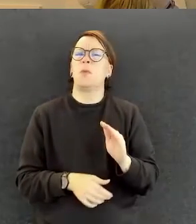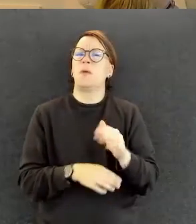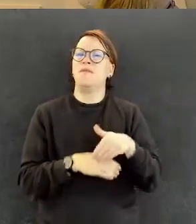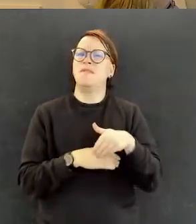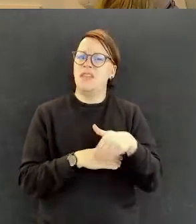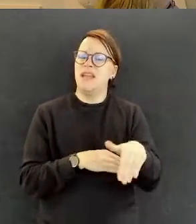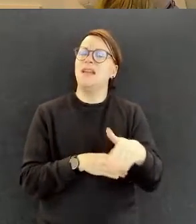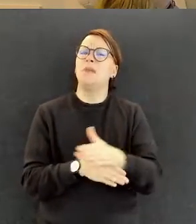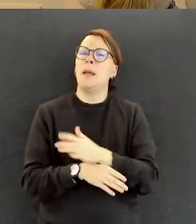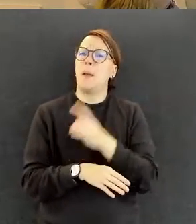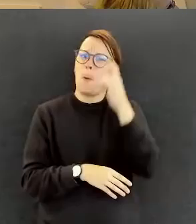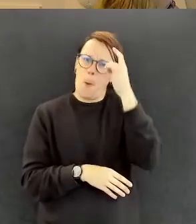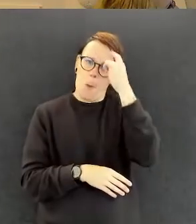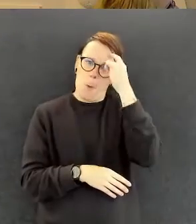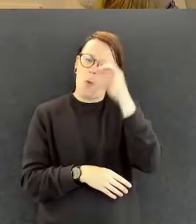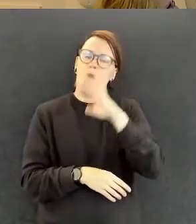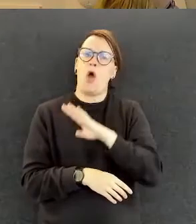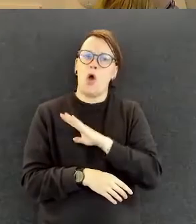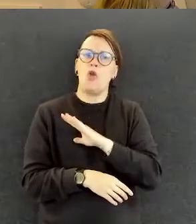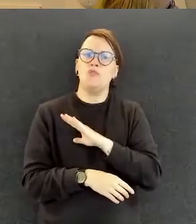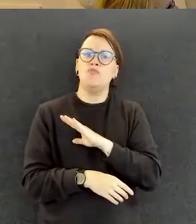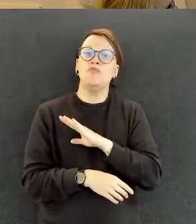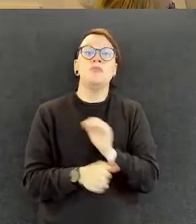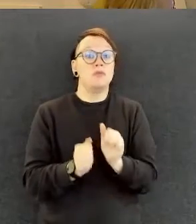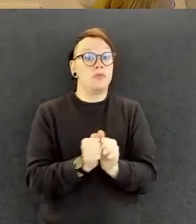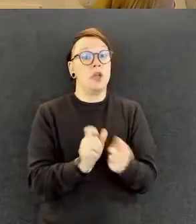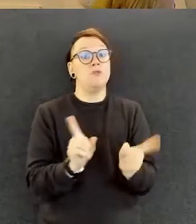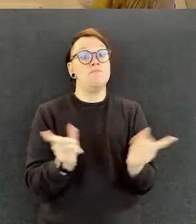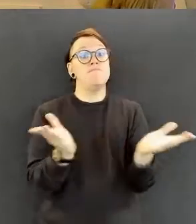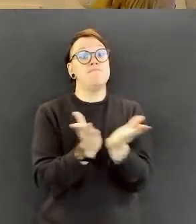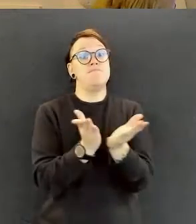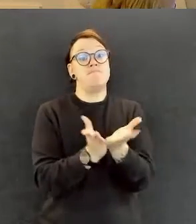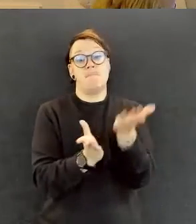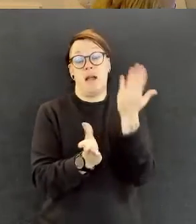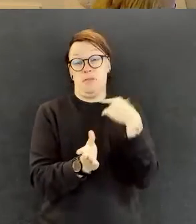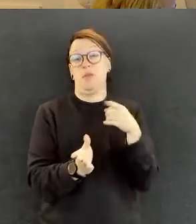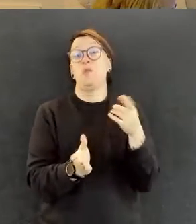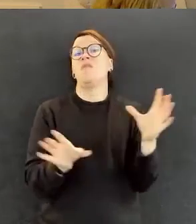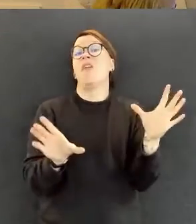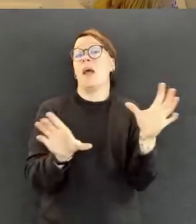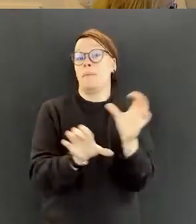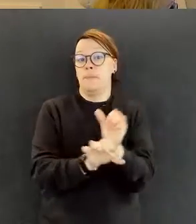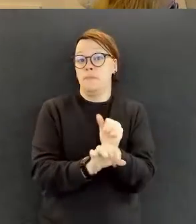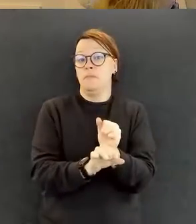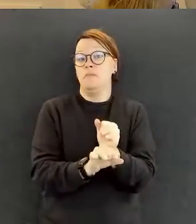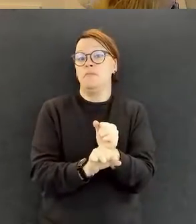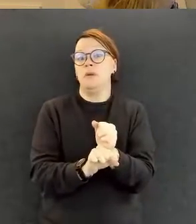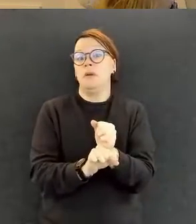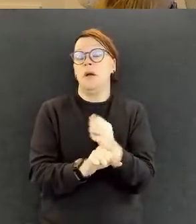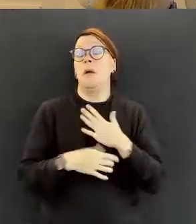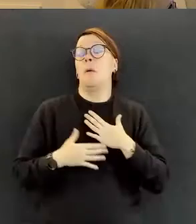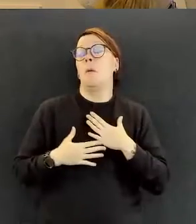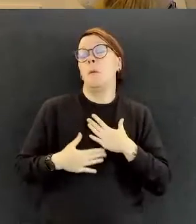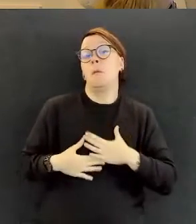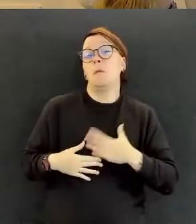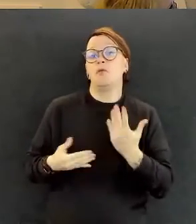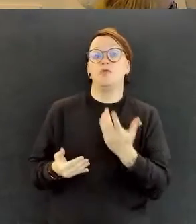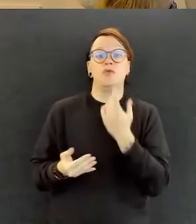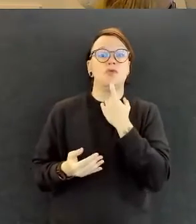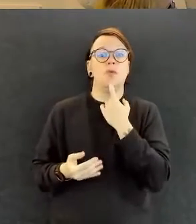voin sanoa näin, että vähemmän kuin aikaisemmin. Eli me ollaan ruvettu puhumaan onneksi Suomessa paljon